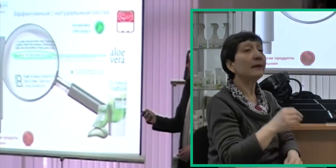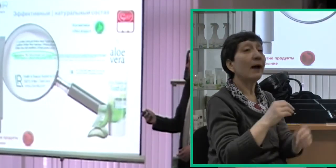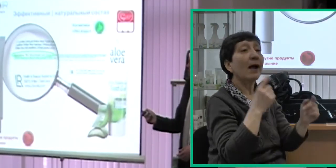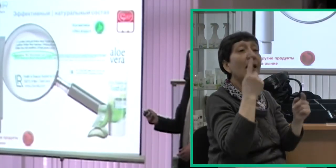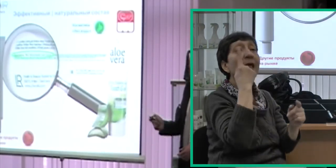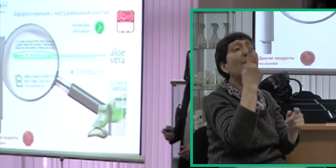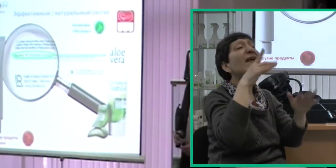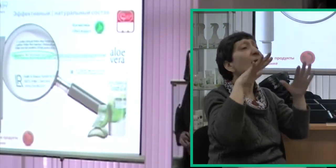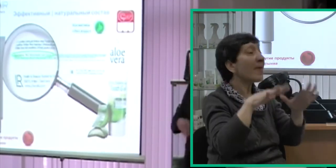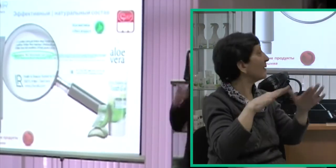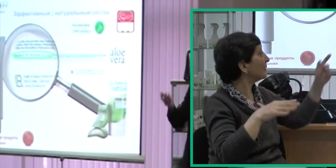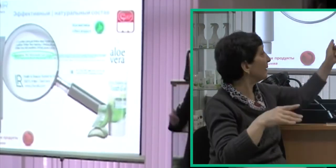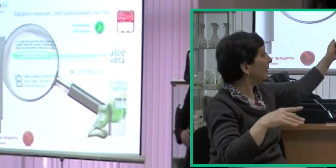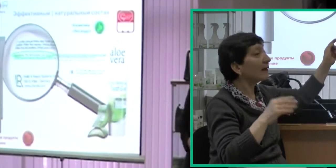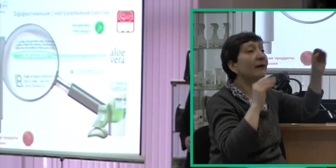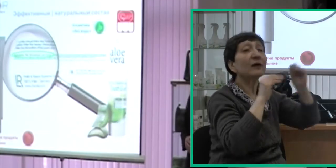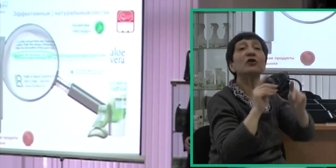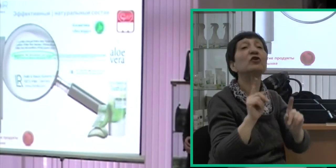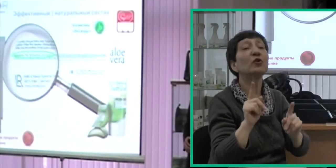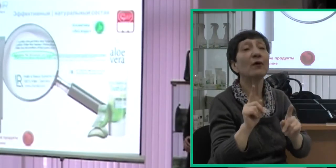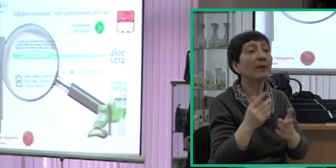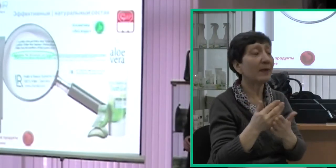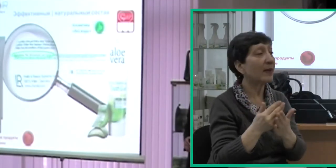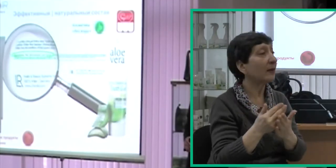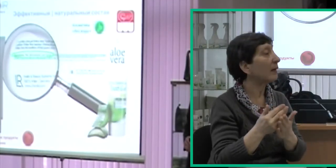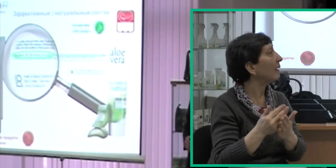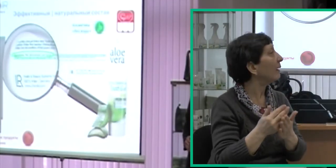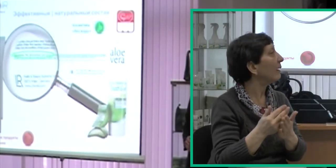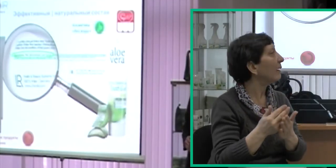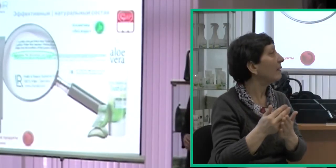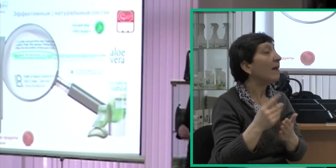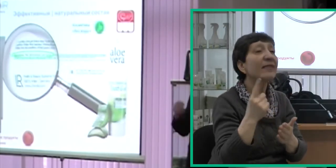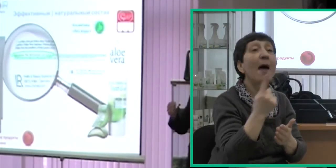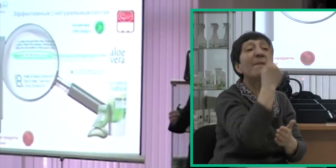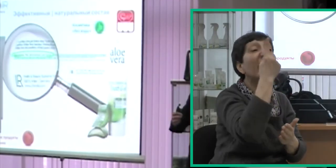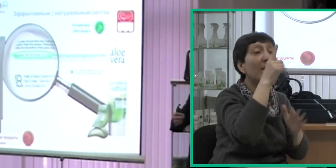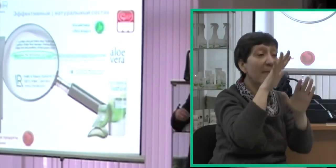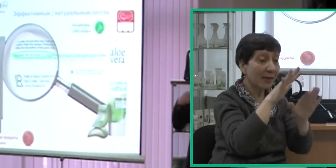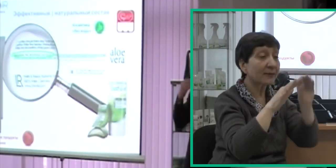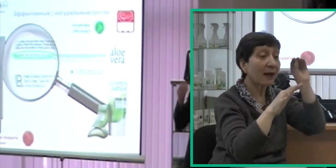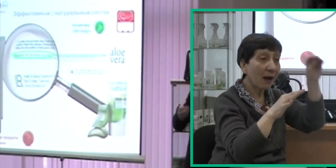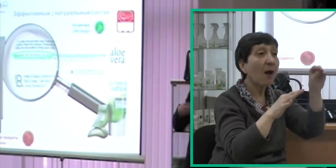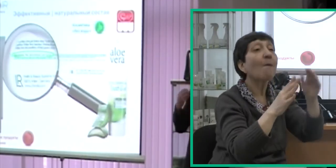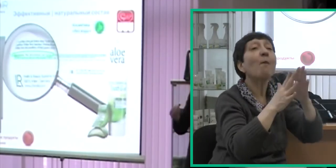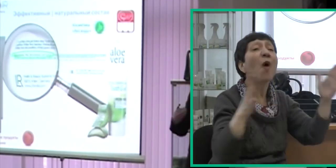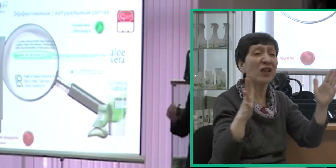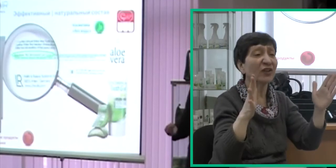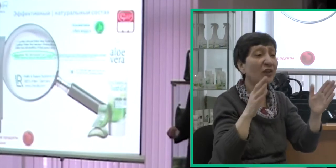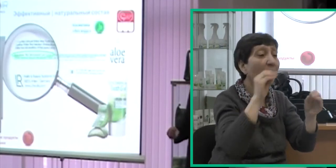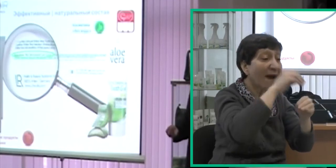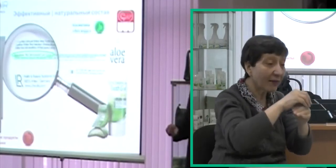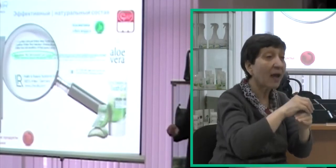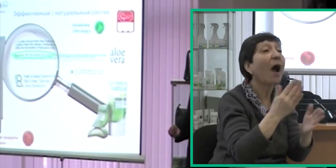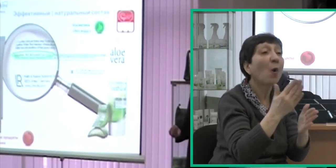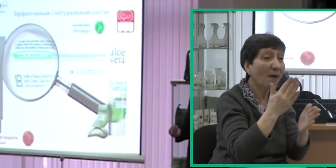Ингредиенты. На первом месте, вы знаете, что на первом месте в перечислении ингредиентов всегда стоит тот ингредиент, которого в продукте больше